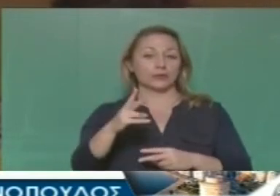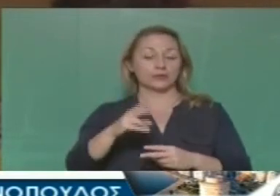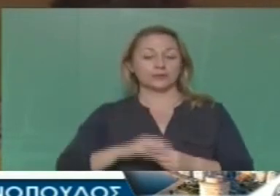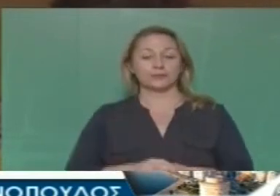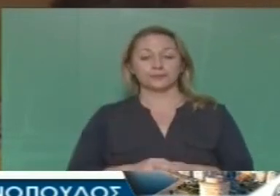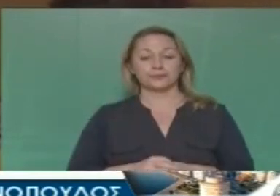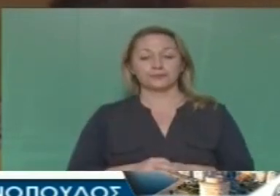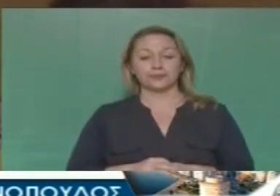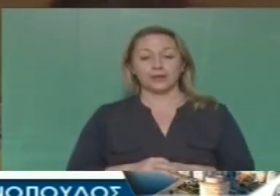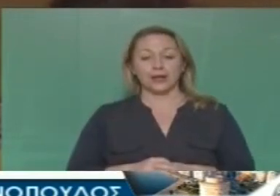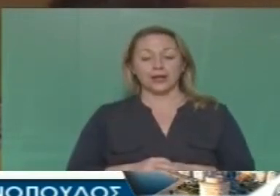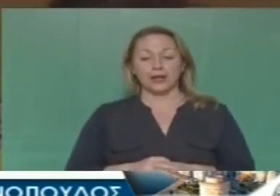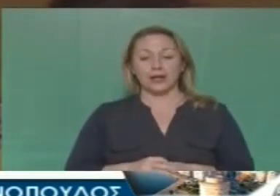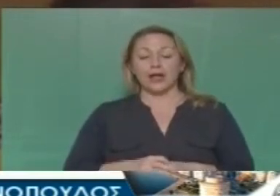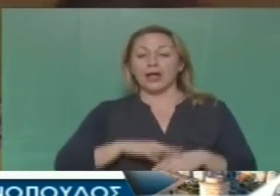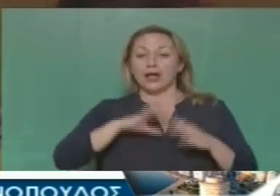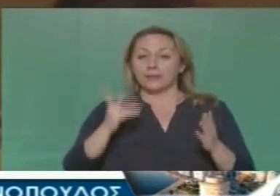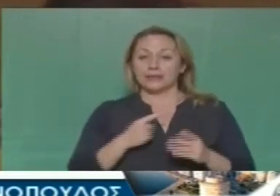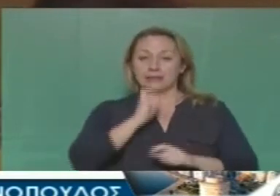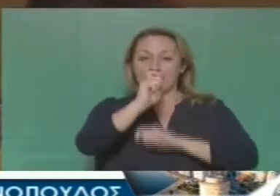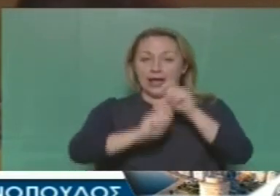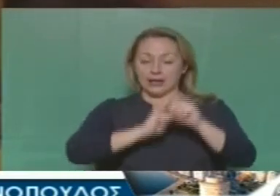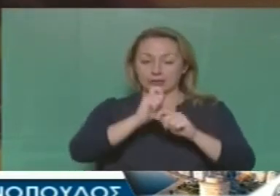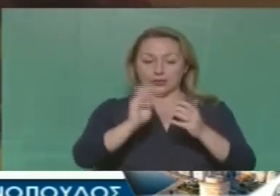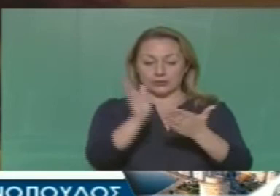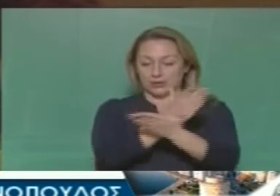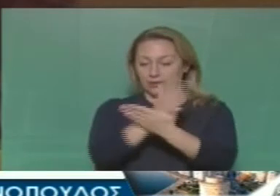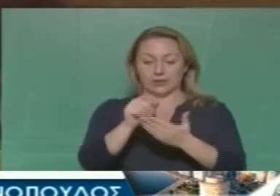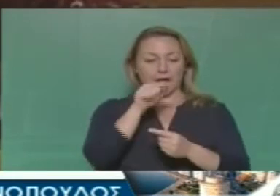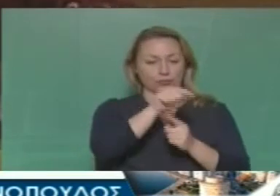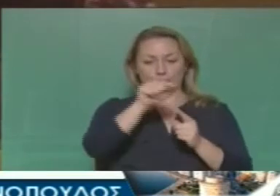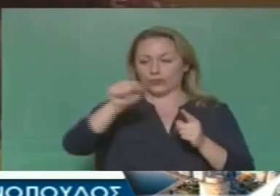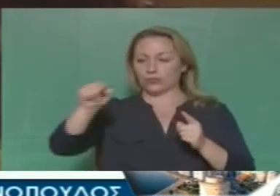Έτσι λοιπόν να το δούμε ξεχωριστά κάθε έργο, θα πούμε εντάξει, καλά είναι αυτά.